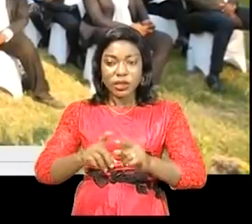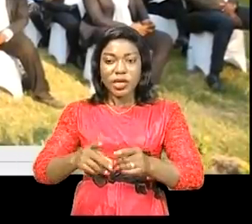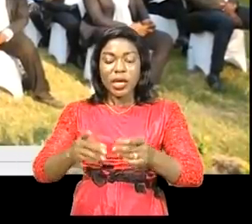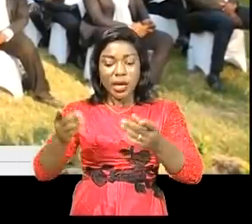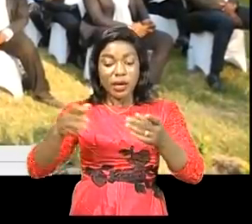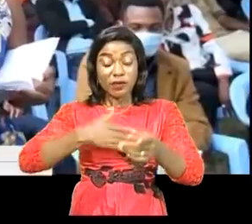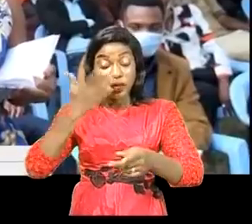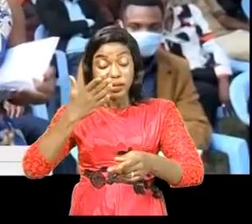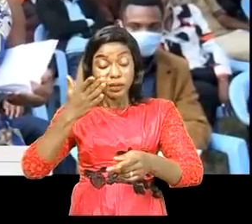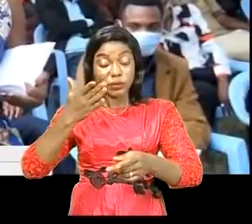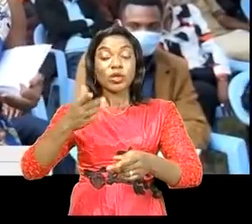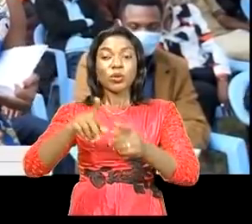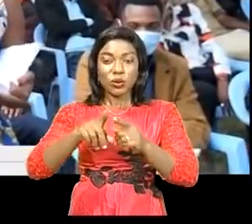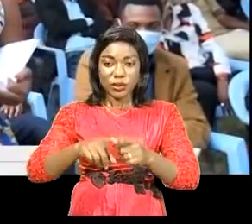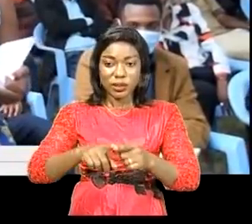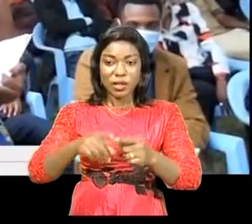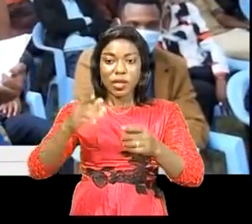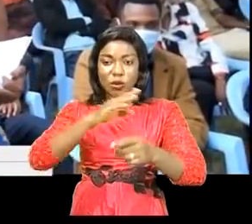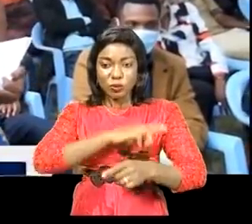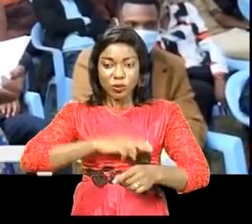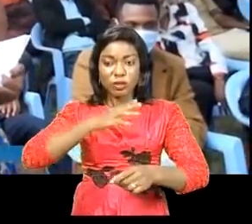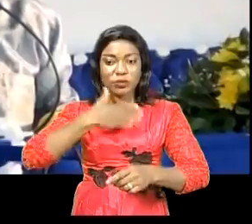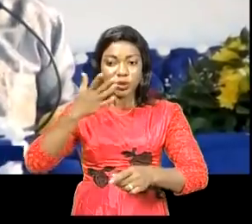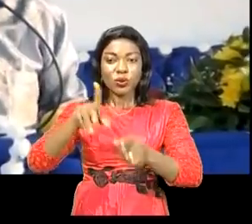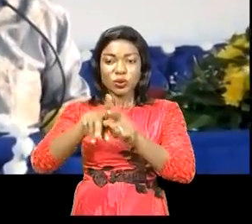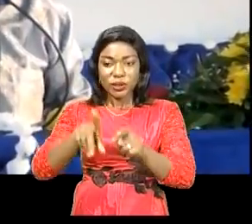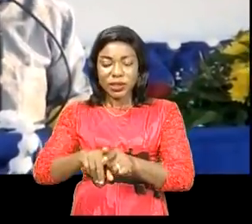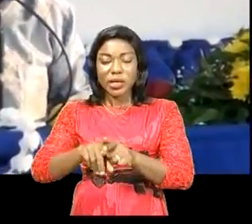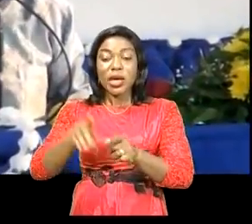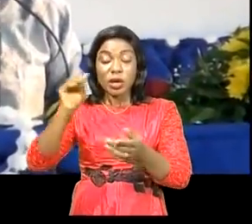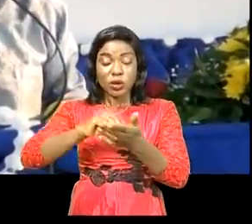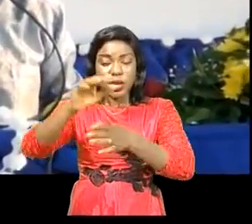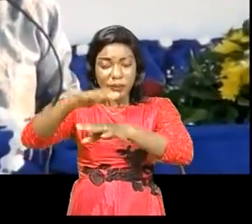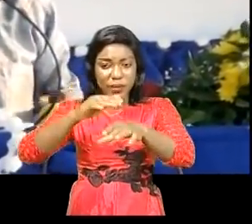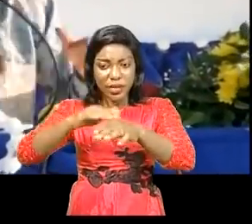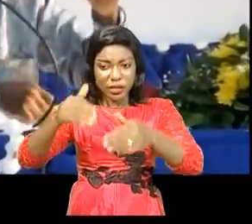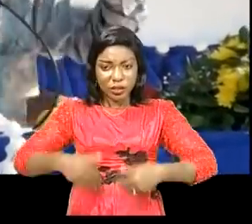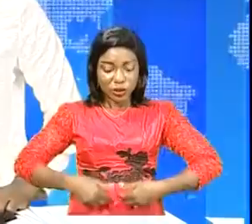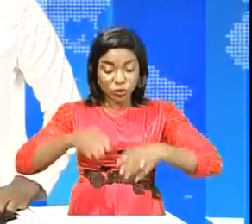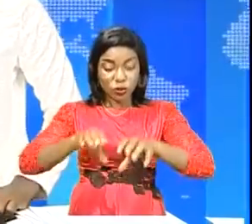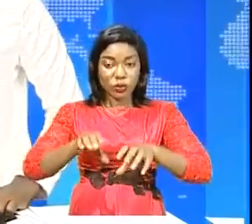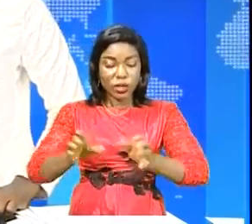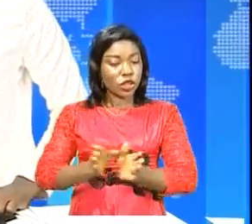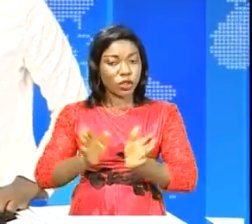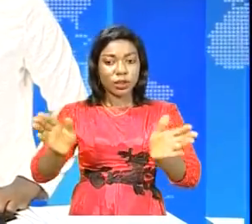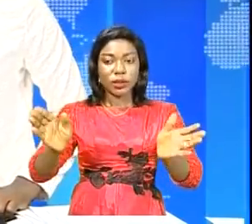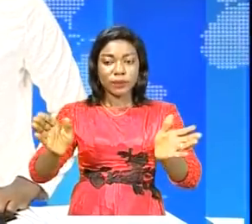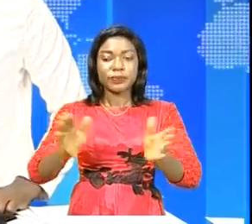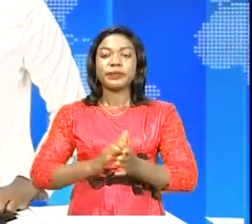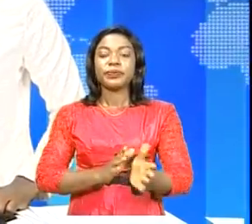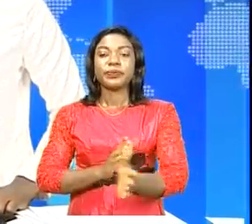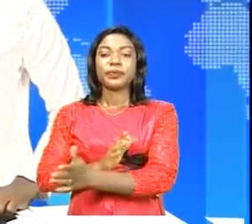spirituelles pour ne pas s'égarer l'acteur politique congolais a appelé la jeunesse congolaise au général et celle du Congo